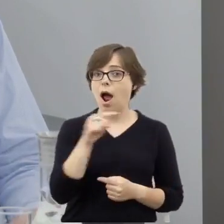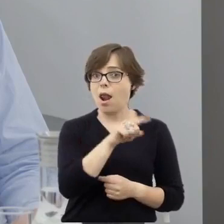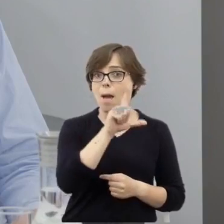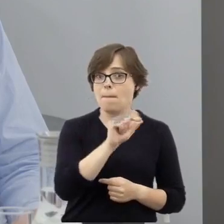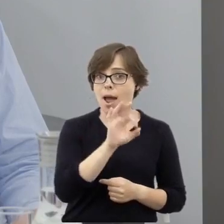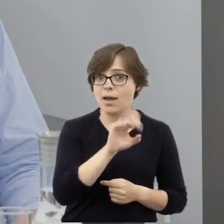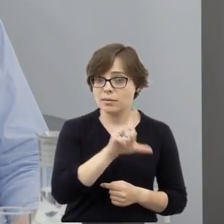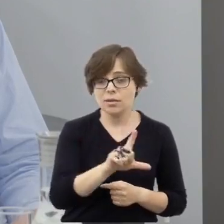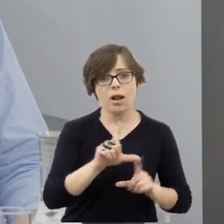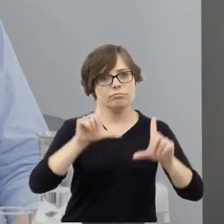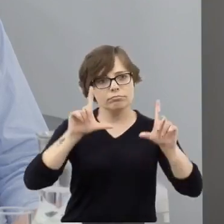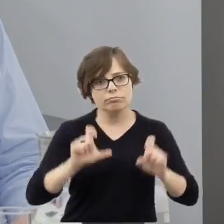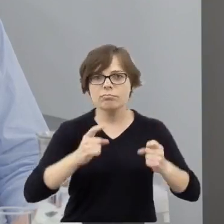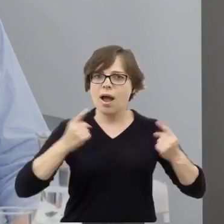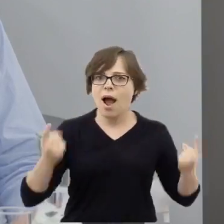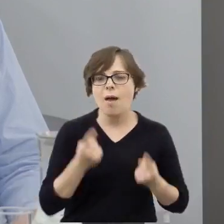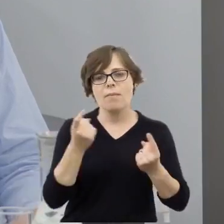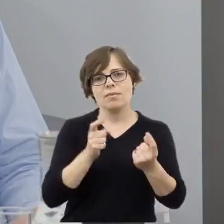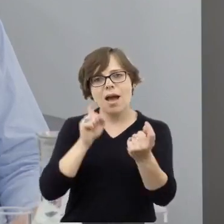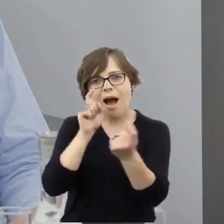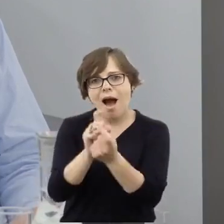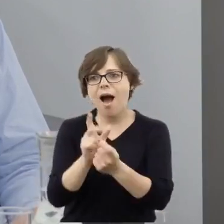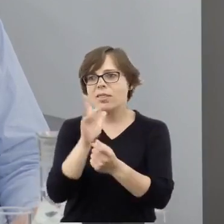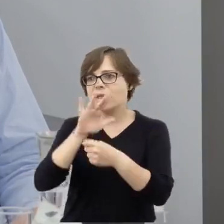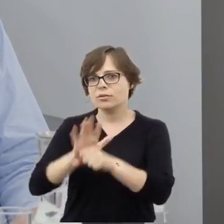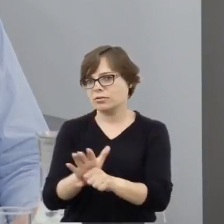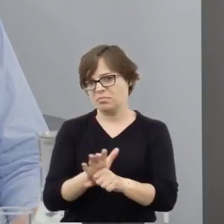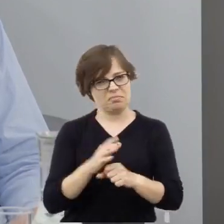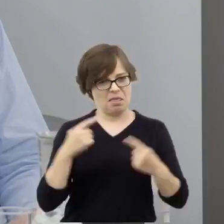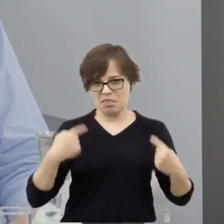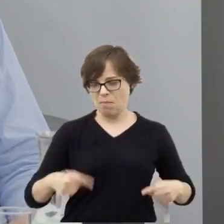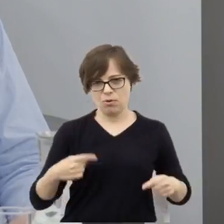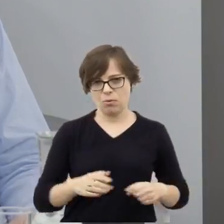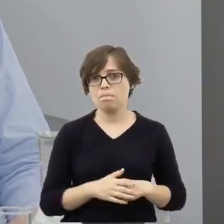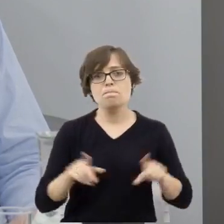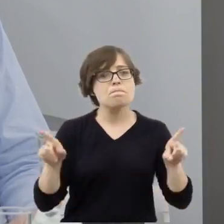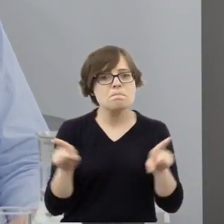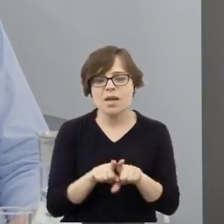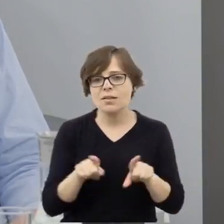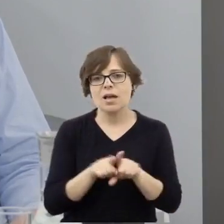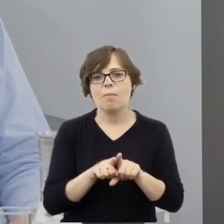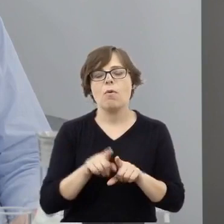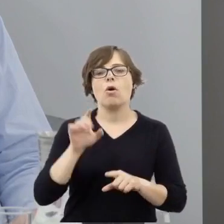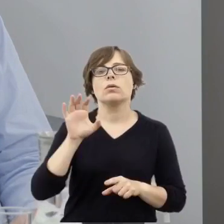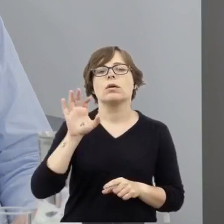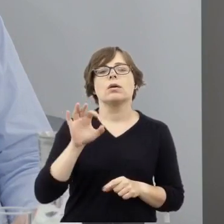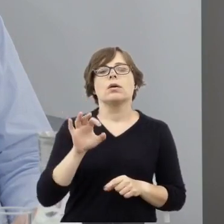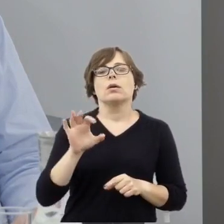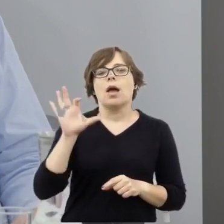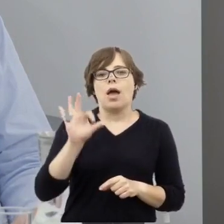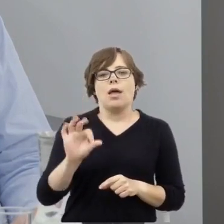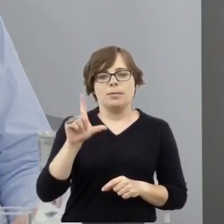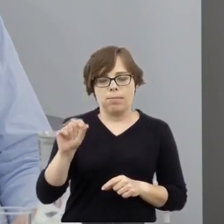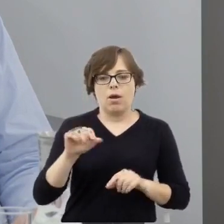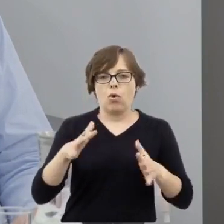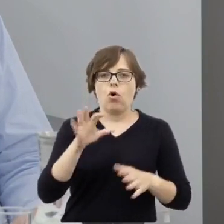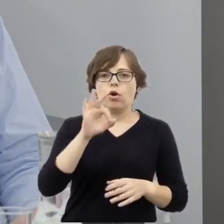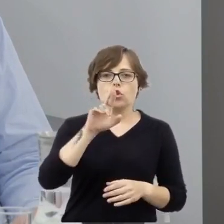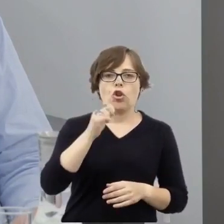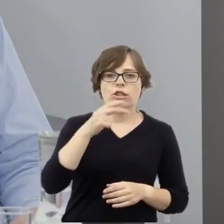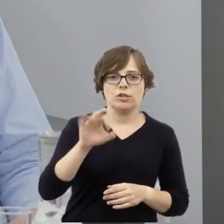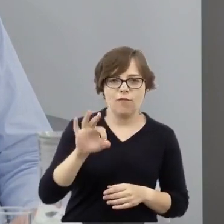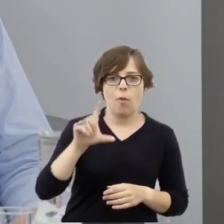żadnej kampanii przeciwko antysemityzmowi. Tak samo było ze Stronnictwem Pracy, które